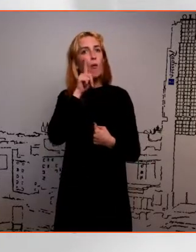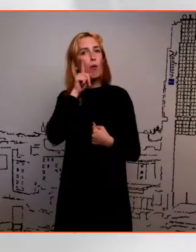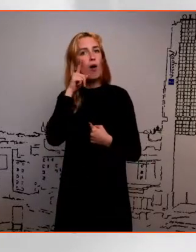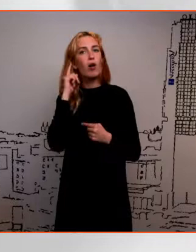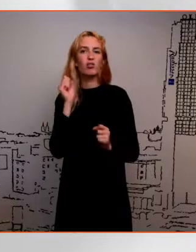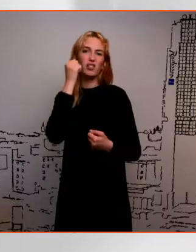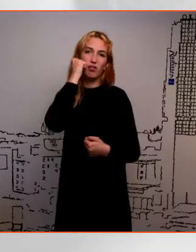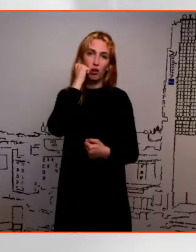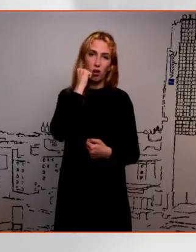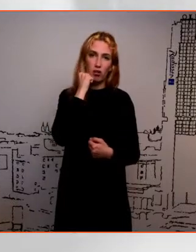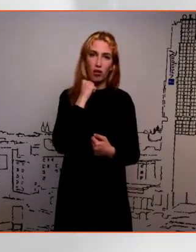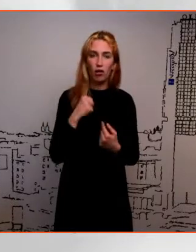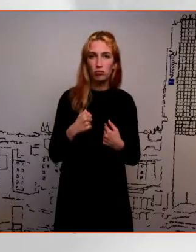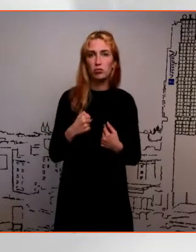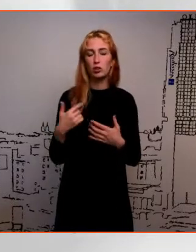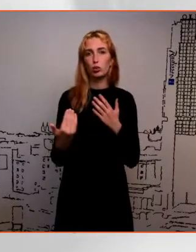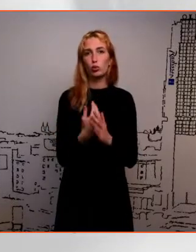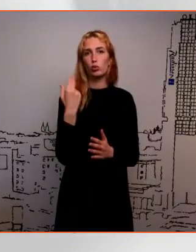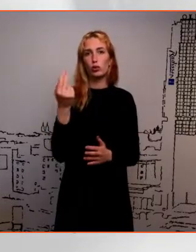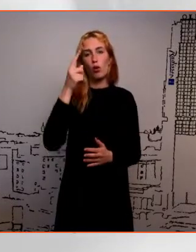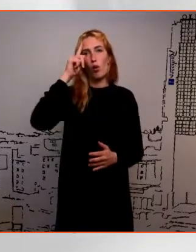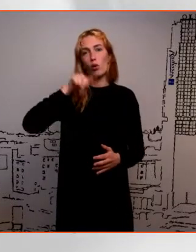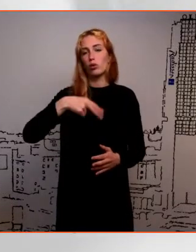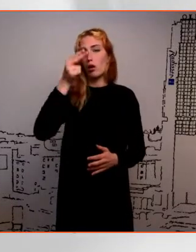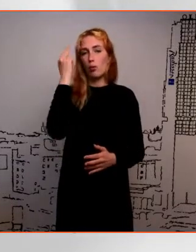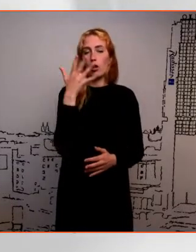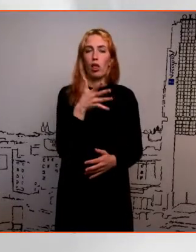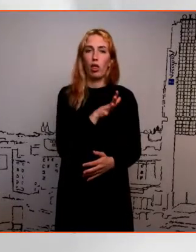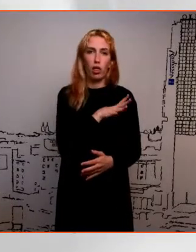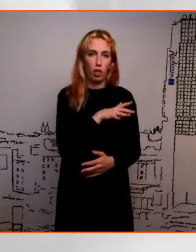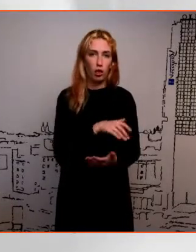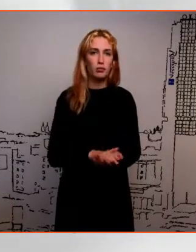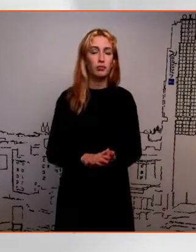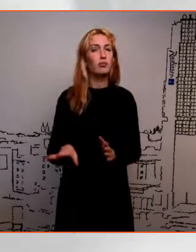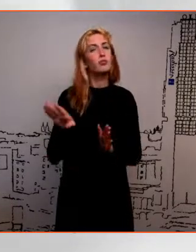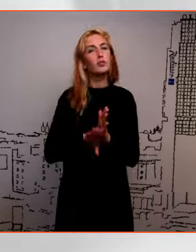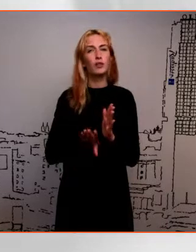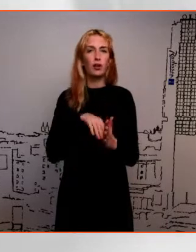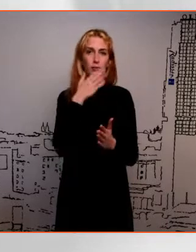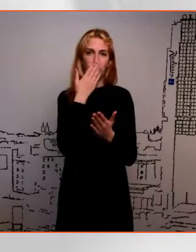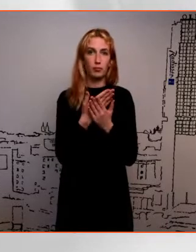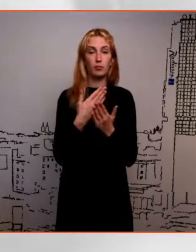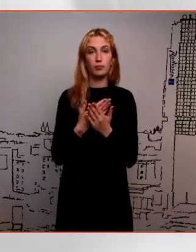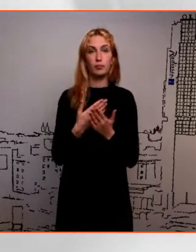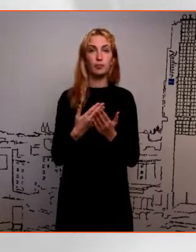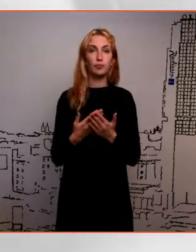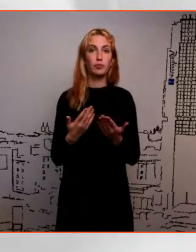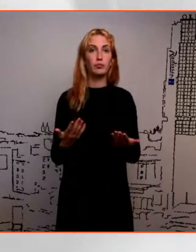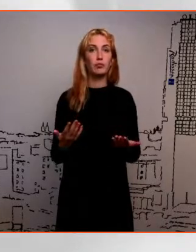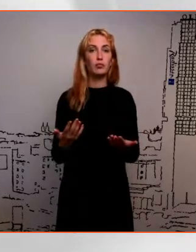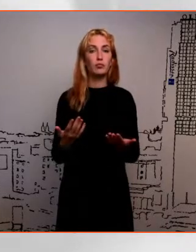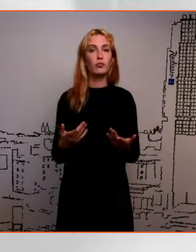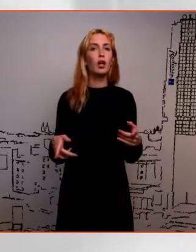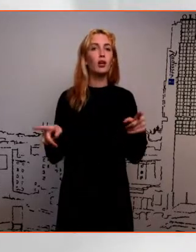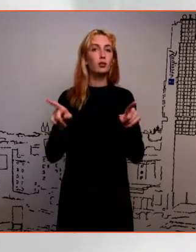või teatud eluetappis, et uusi oskus jõpida, ma enam ei jõua. Klassikaliseks näiteks võiksin näiteks tuua